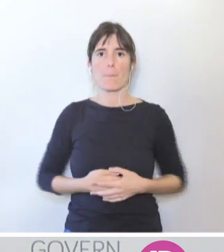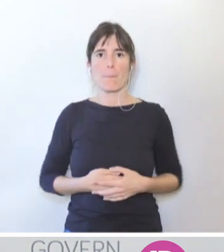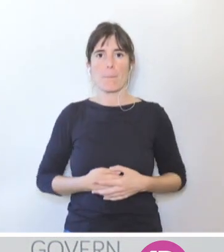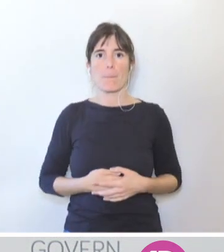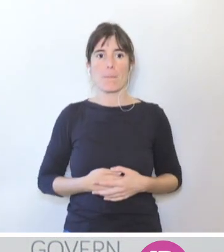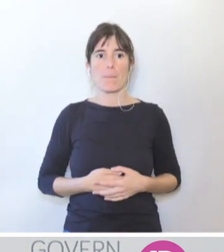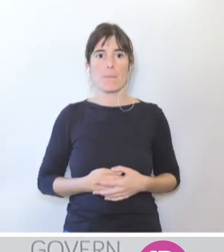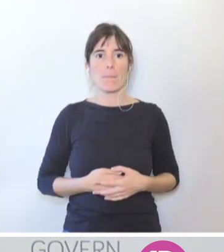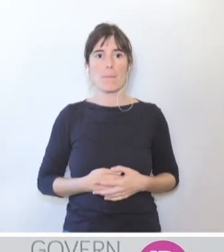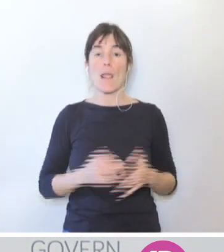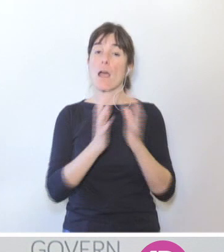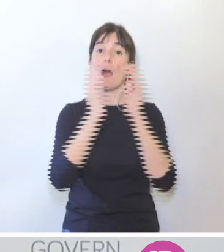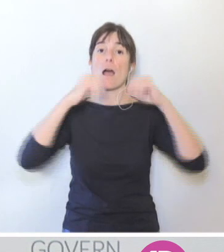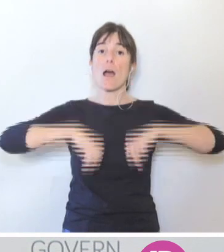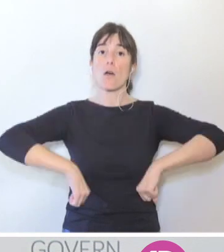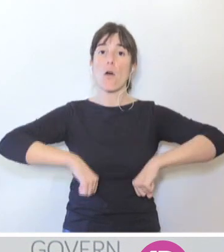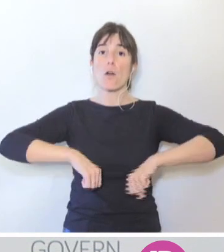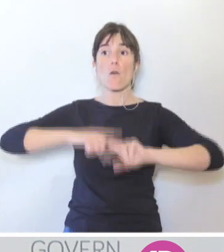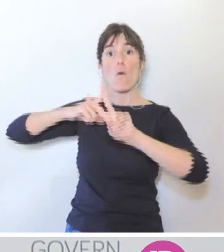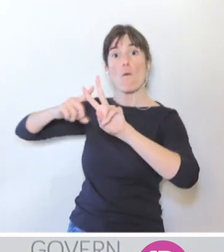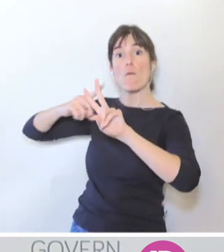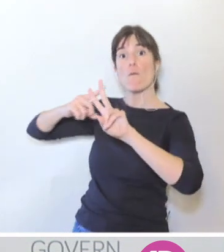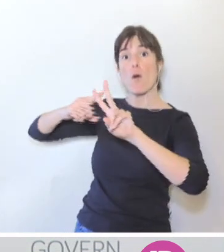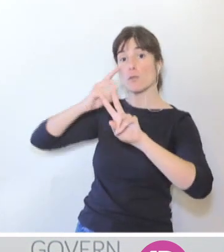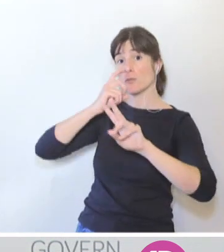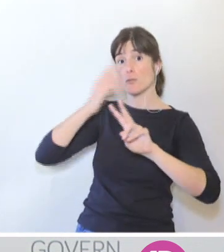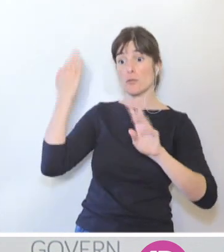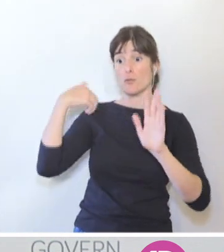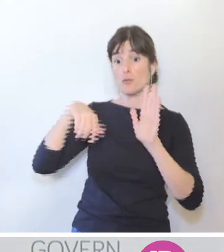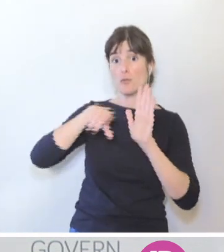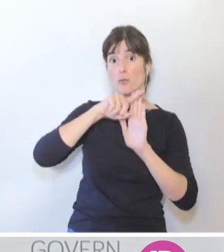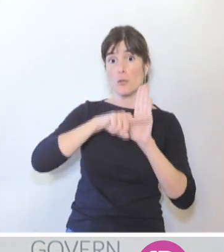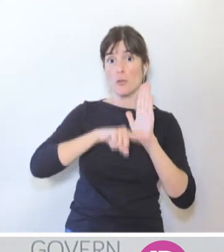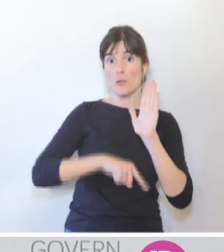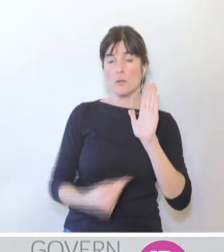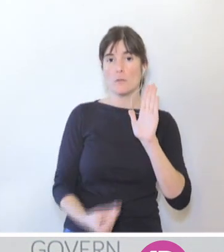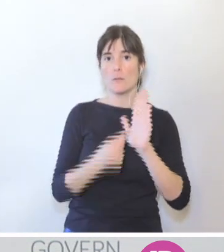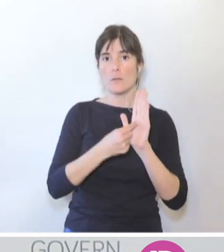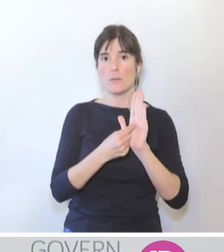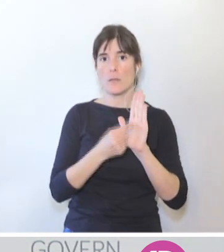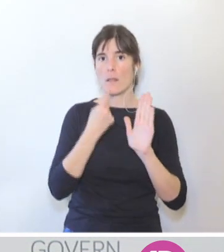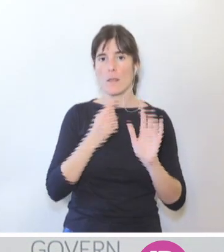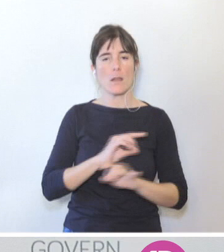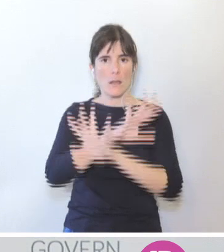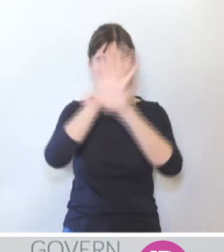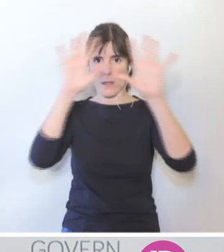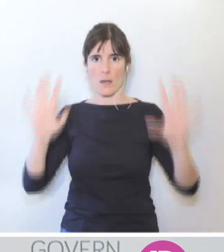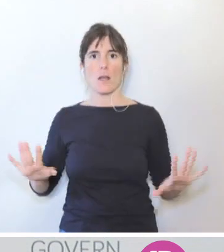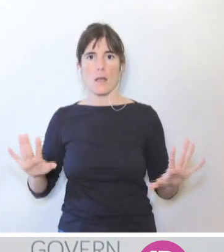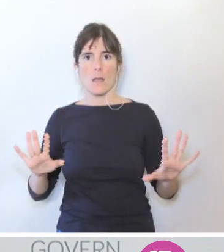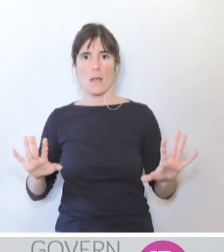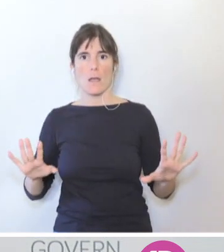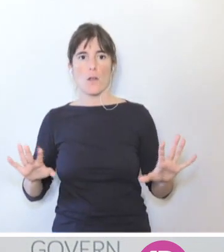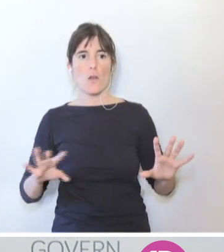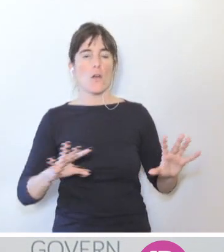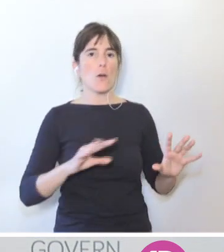acord del mes de juny en l'ogrup parlamentari de Vox posa clarament que no es presentaran les menes a sa totalitat dels